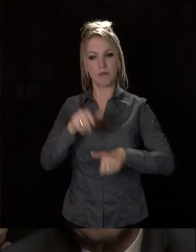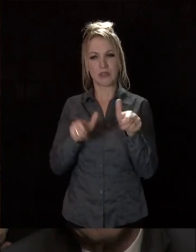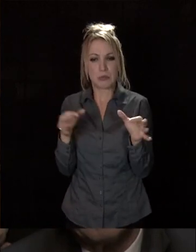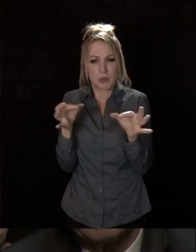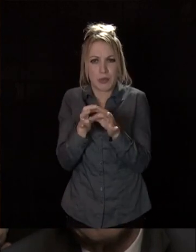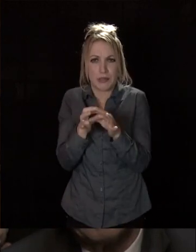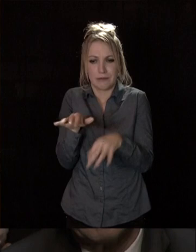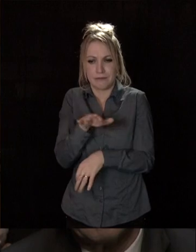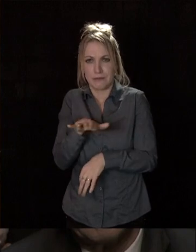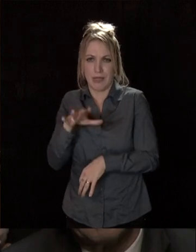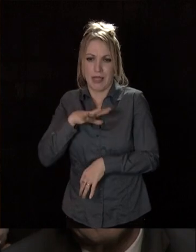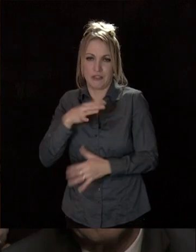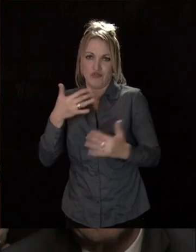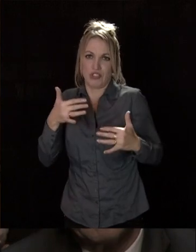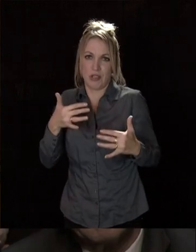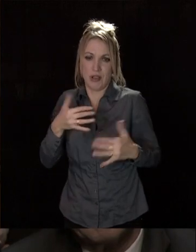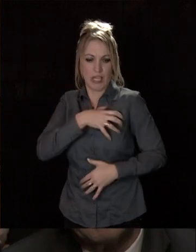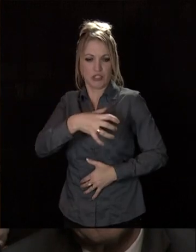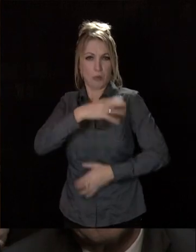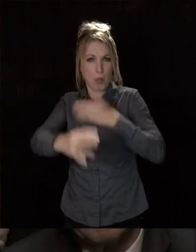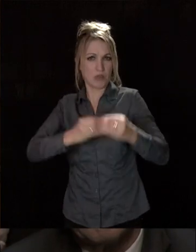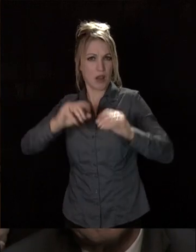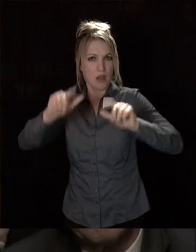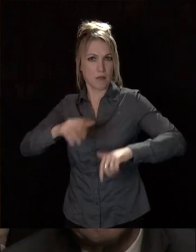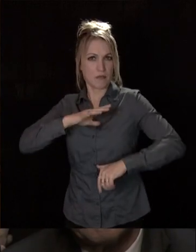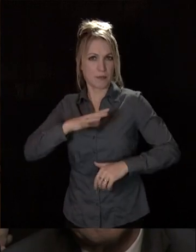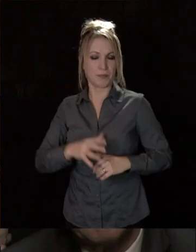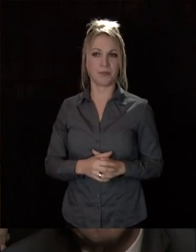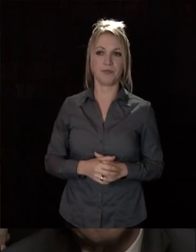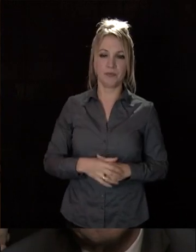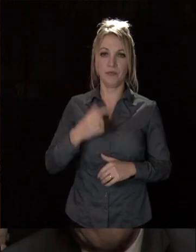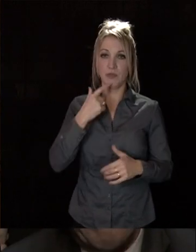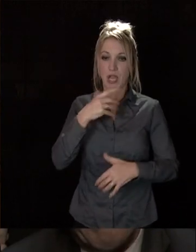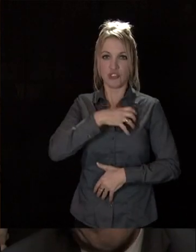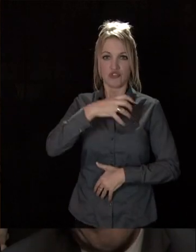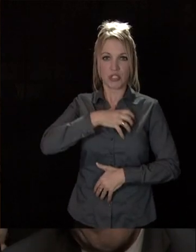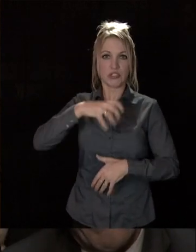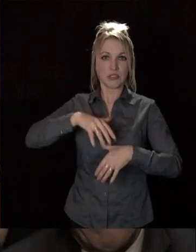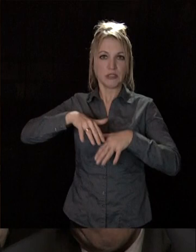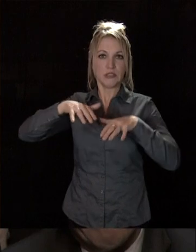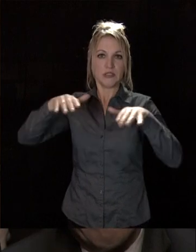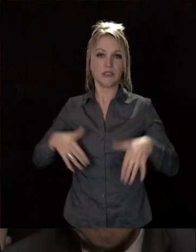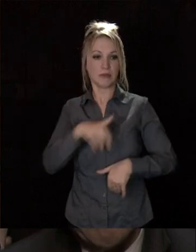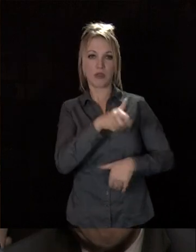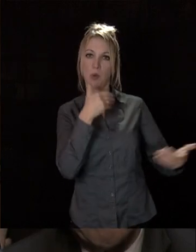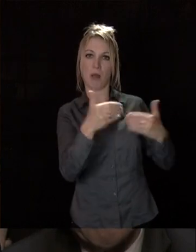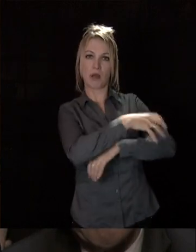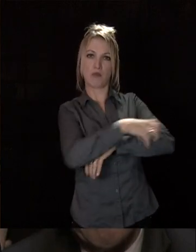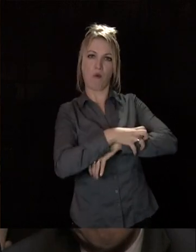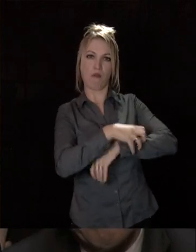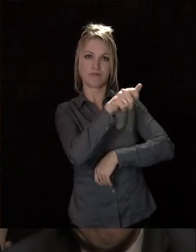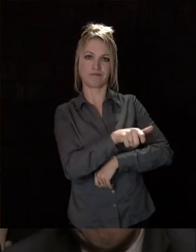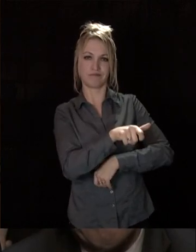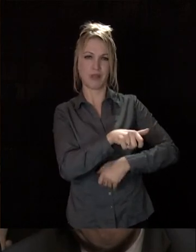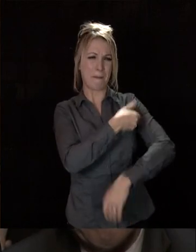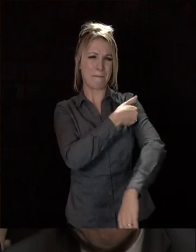détient déjà l'essentiel de la richesse mondiale et ne cesse de s'enrichir pendant que des millions d'êtres humains vivent dans la